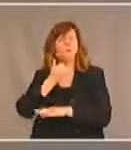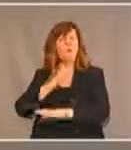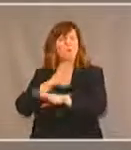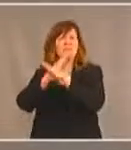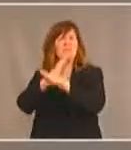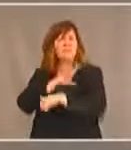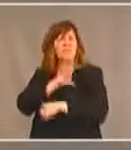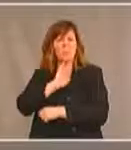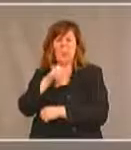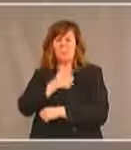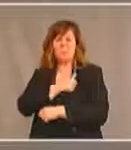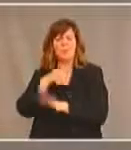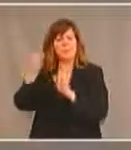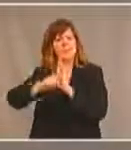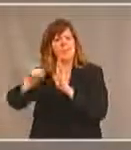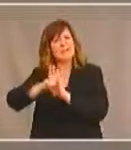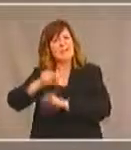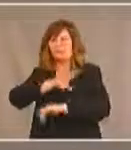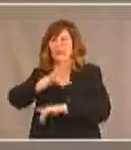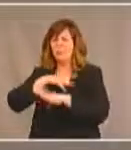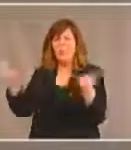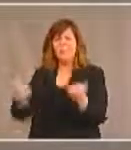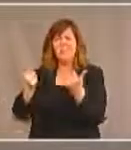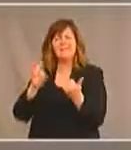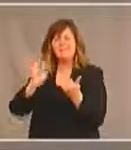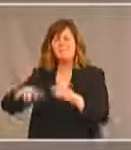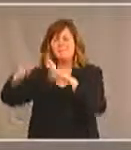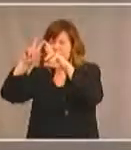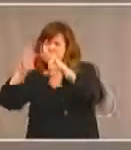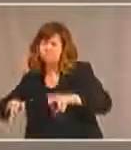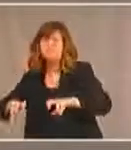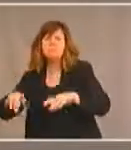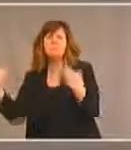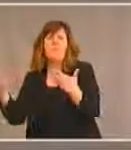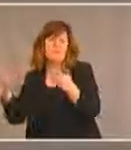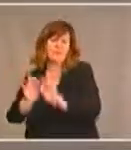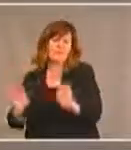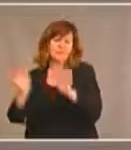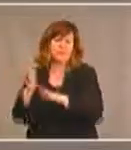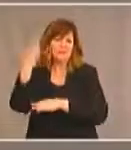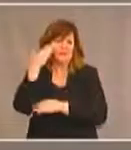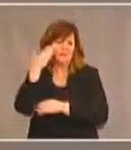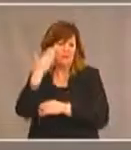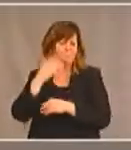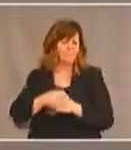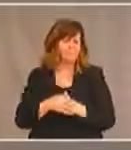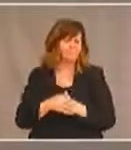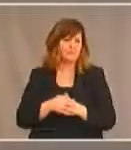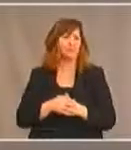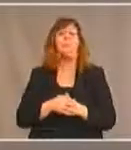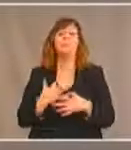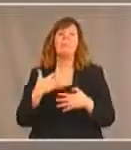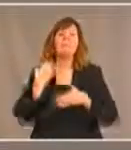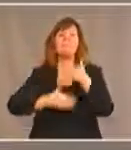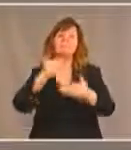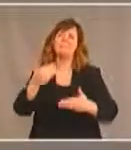société. Cela aussi est très important. Il nous faut procéder en respectant